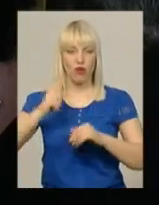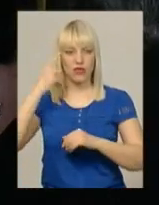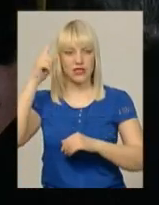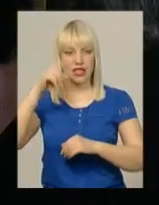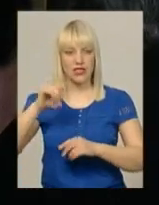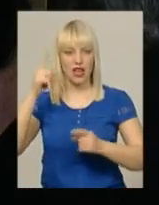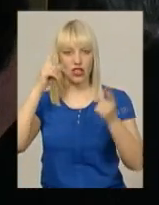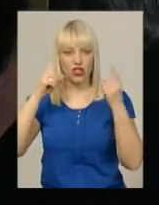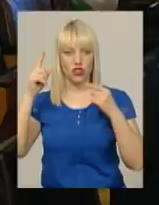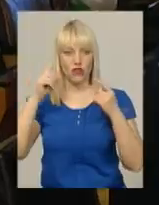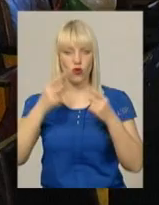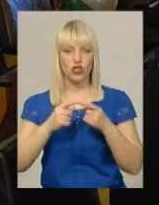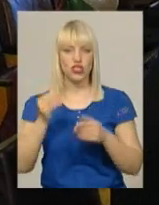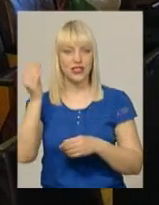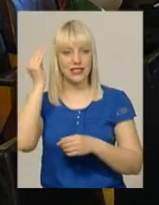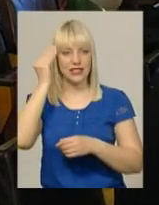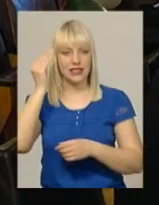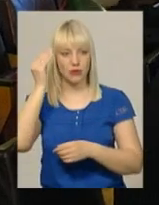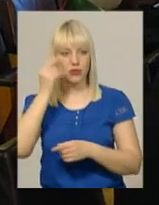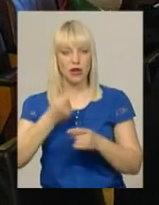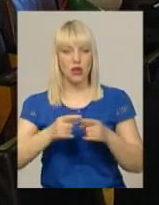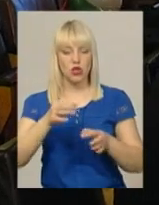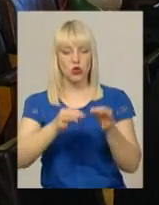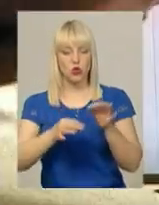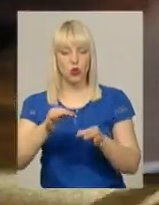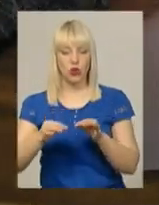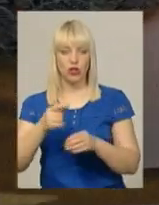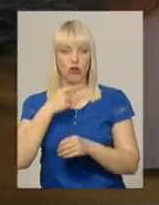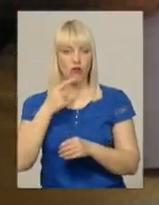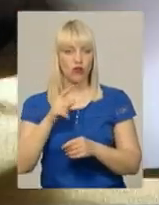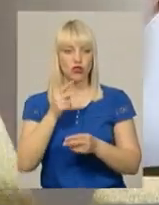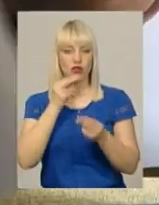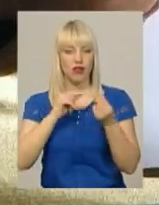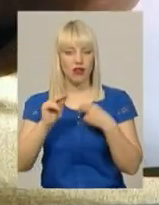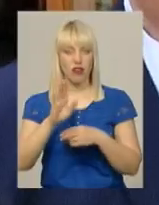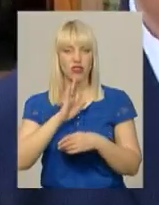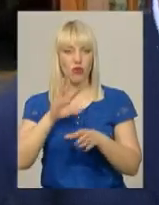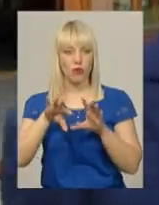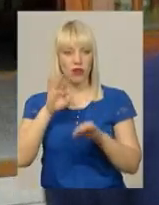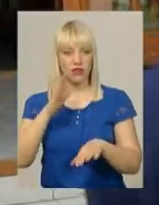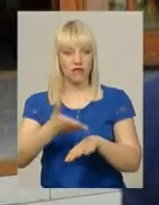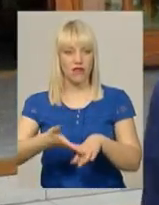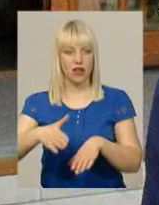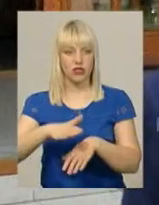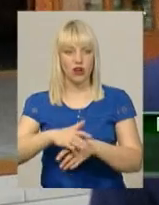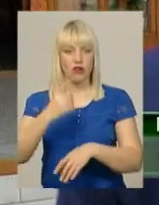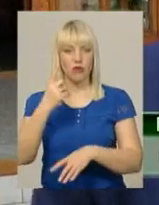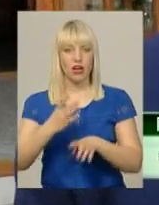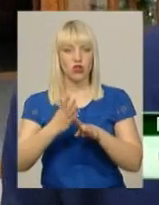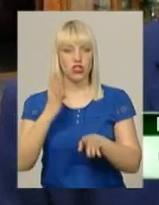також творчі здібності. Представник журі Петро Павленко зізнається, обирати кращу з кращих буде важко. В першу чергу звертати